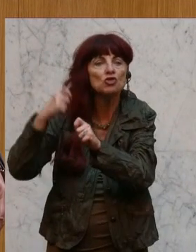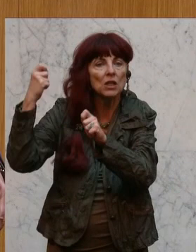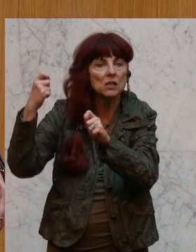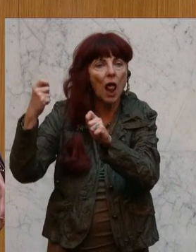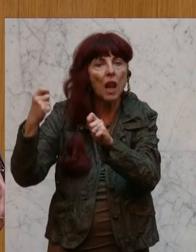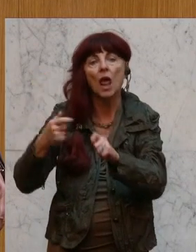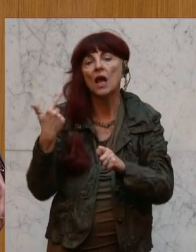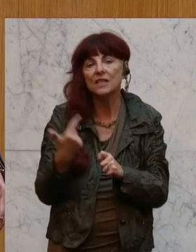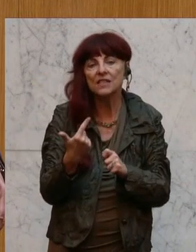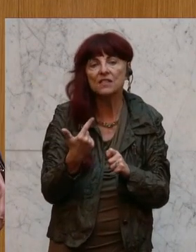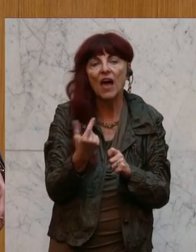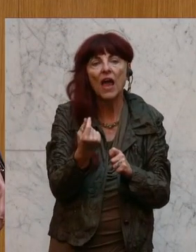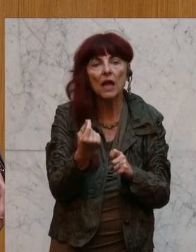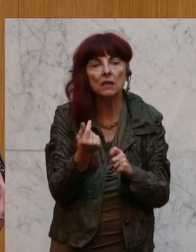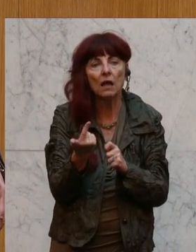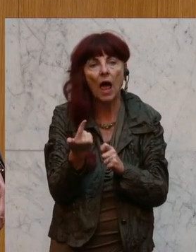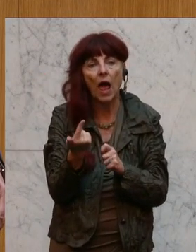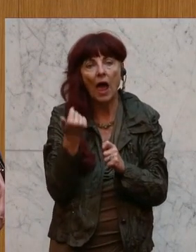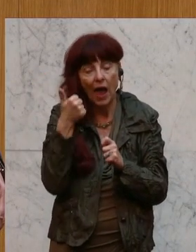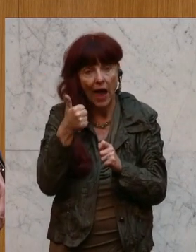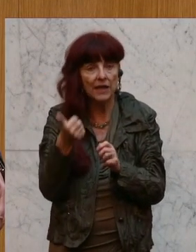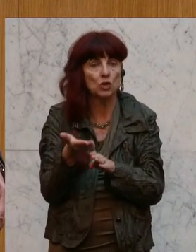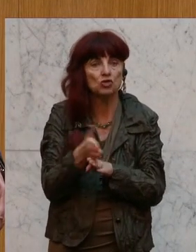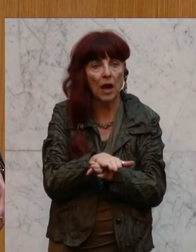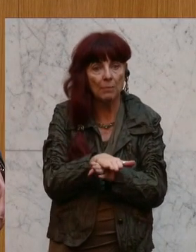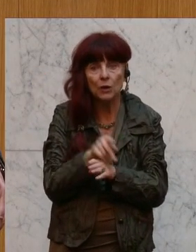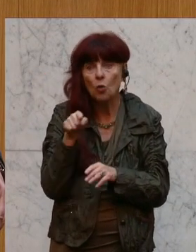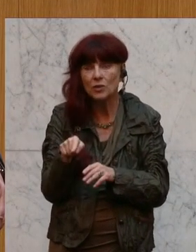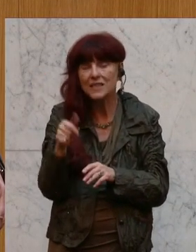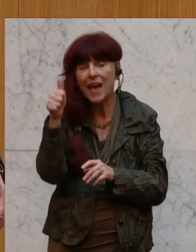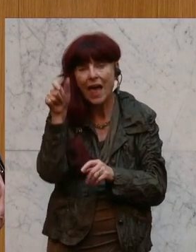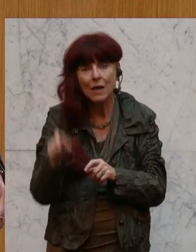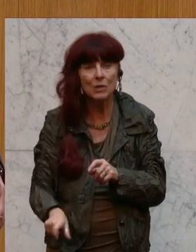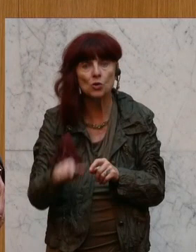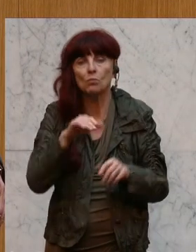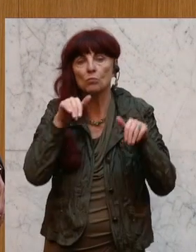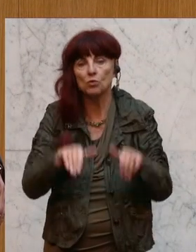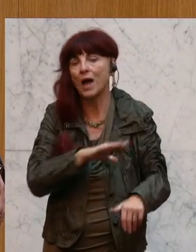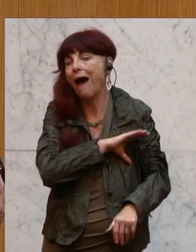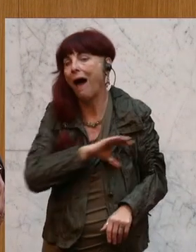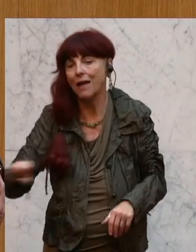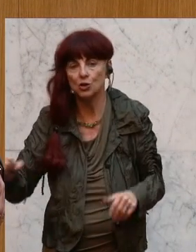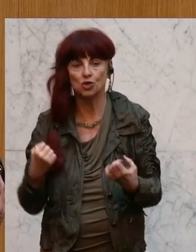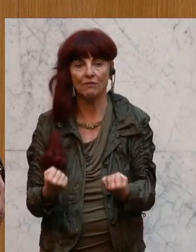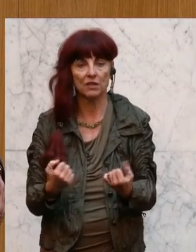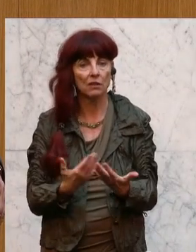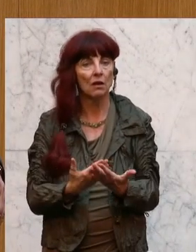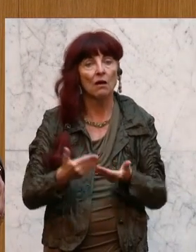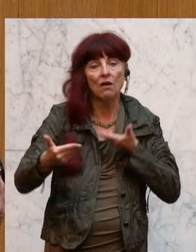zwei Elternteilen nur noch einer wird. Und an dem bleibt dann alles hängen. Er muss die wirtschaftliche Sicherheit